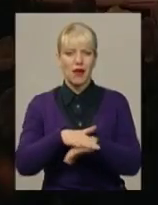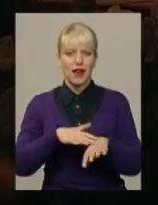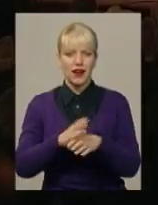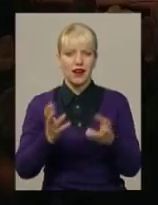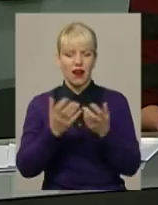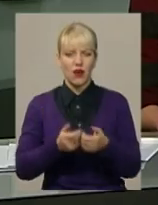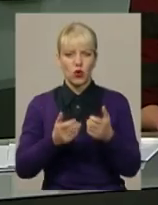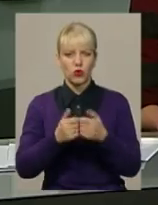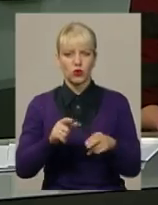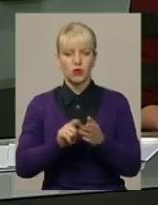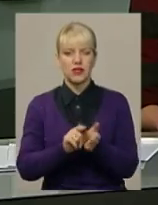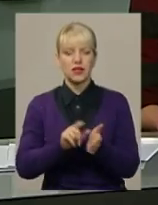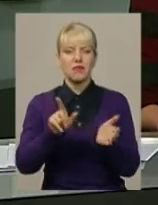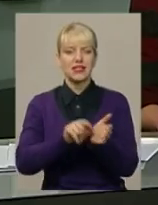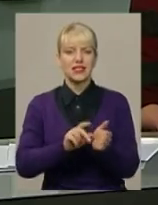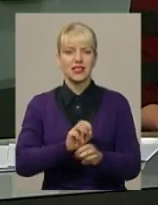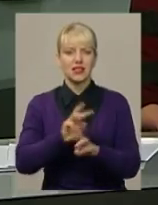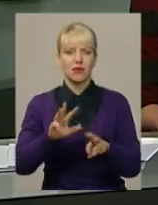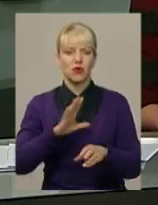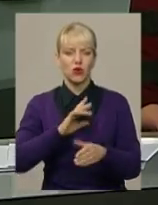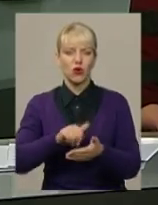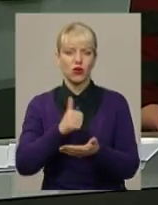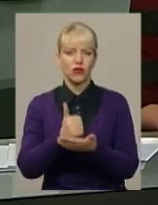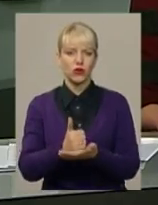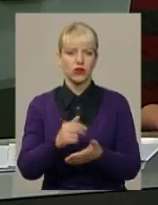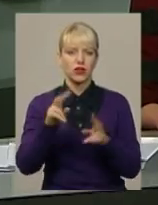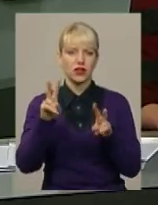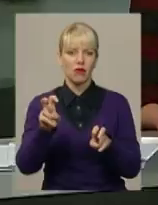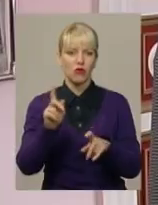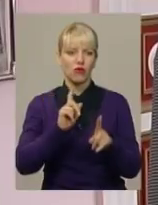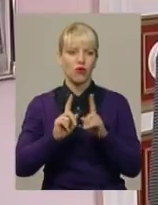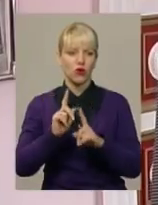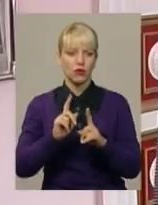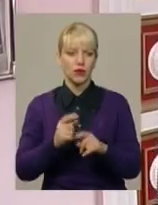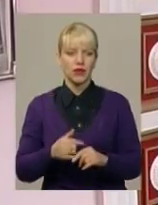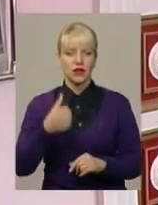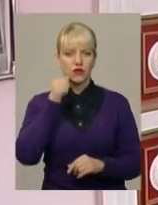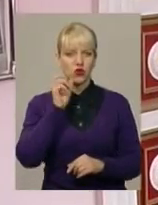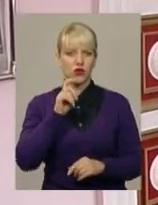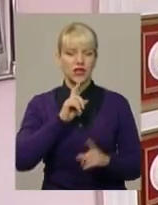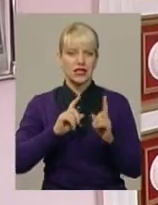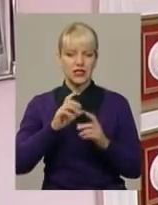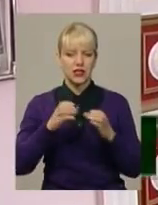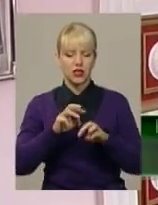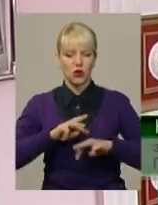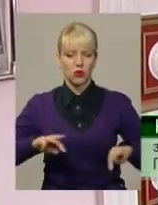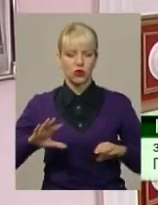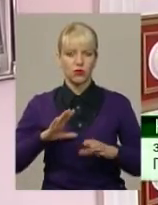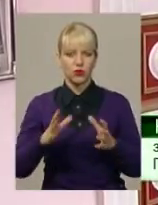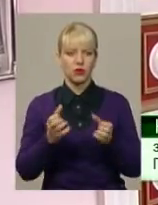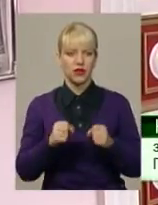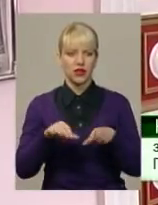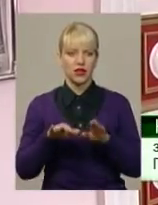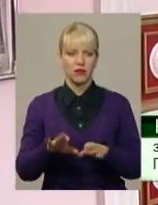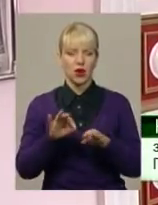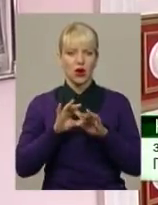Саме пенсійне забезпечення стало головною темою форуму. Вчора на засіданні уряду було прийнято рішення про